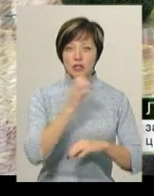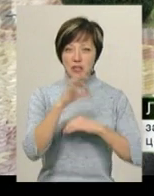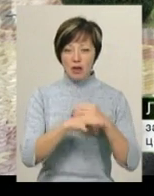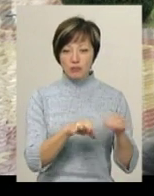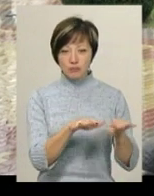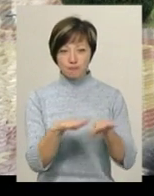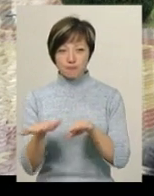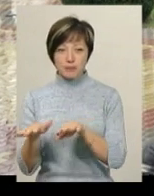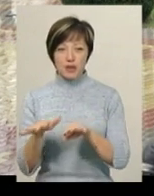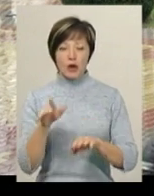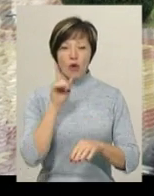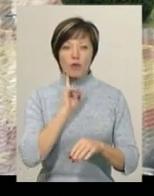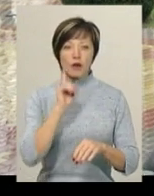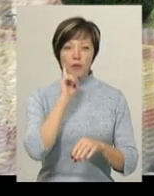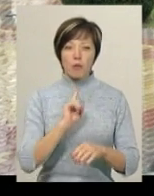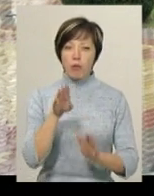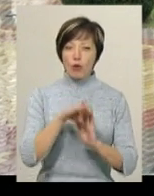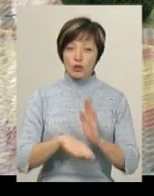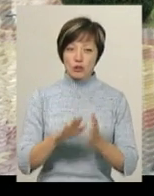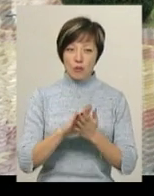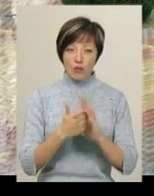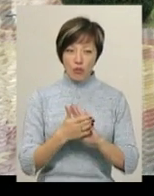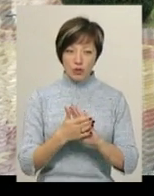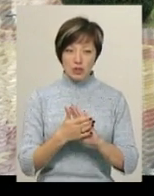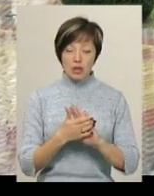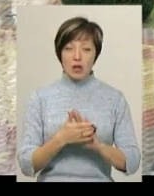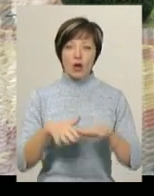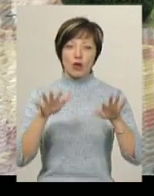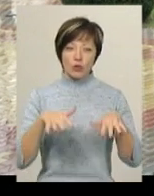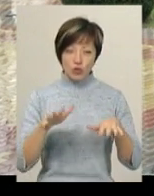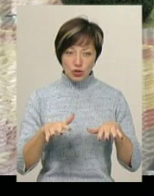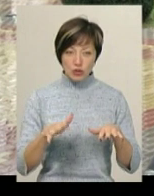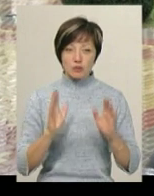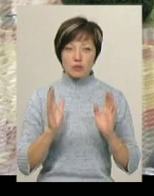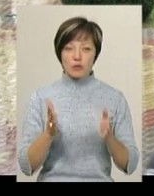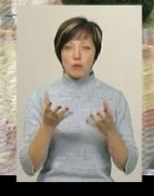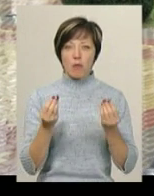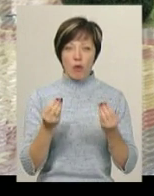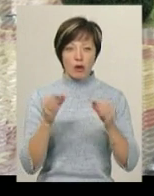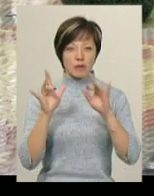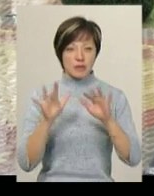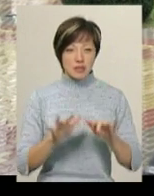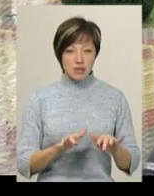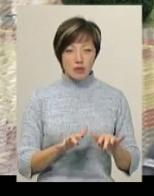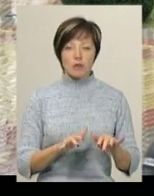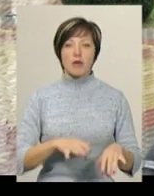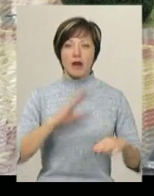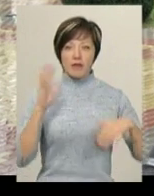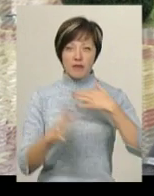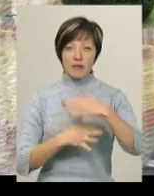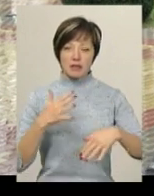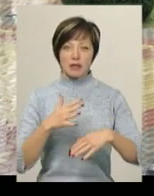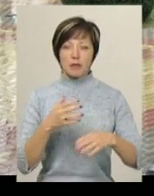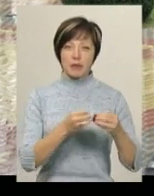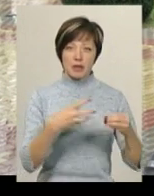зумовлять короткочасне погіршення погодних умов. Пройдуть дощі, вночі місцями з мокрим снігом, вітер поривчастий до